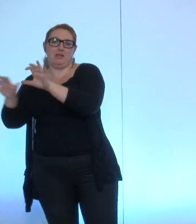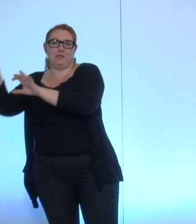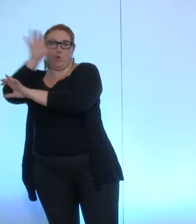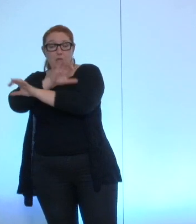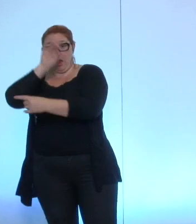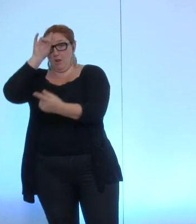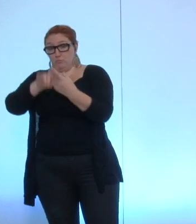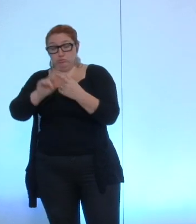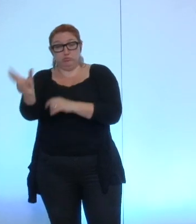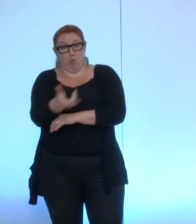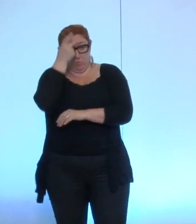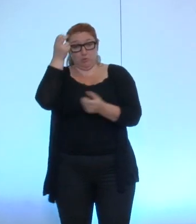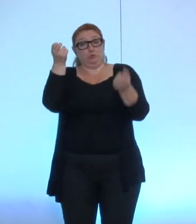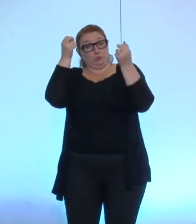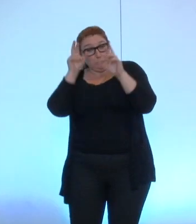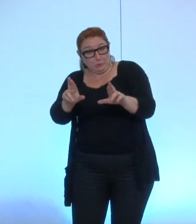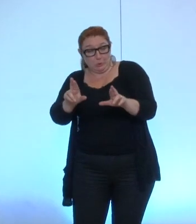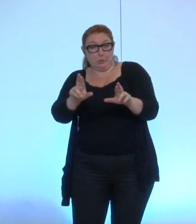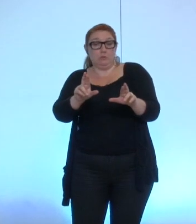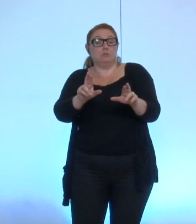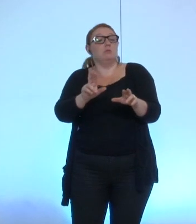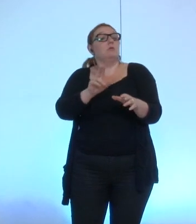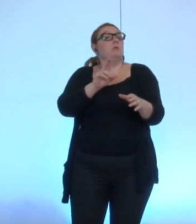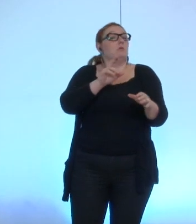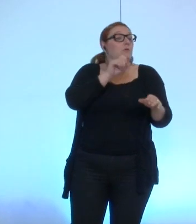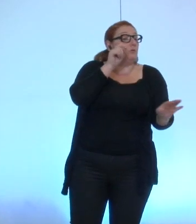compréhension d'un certain nombre de droits et d'obligations.